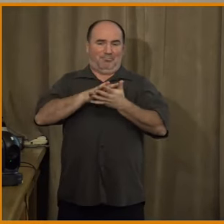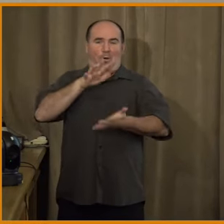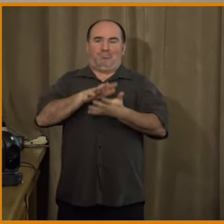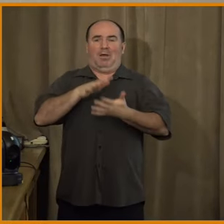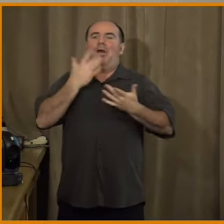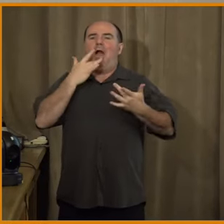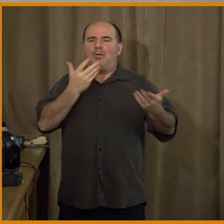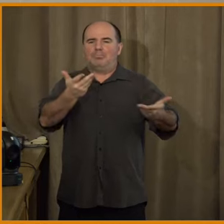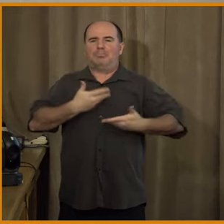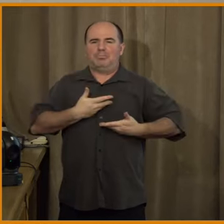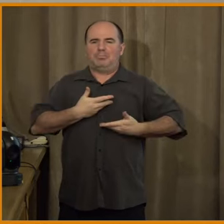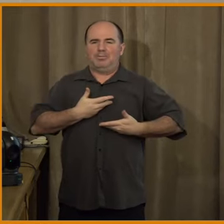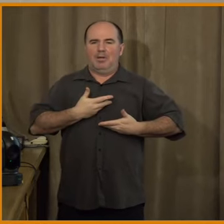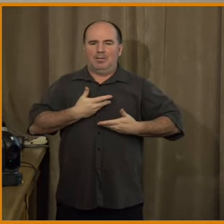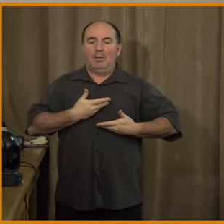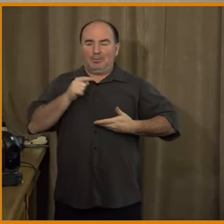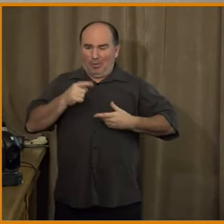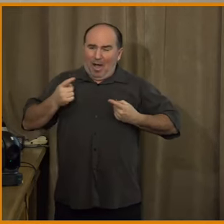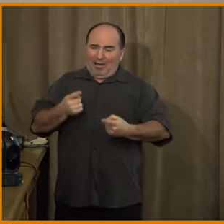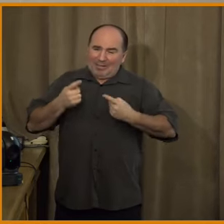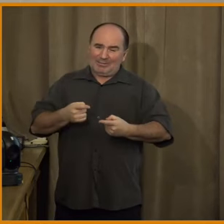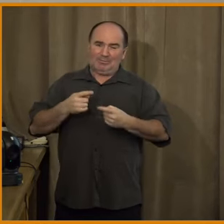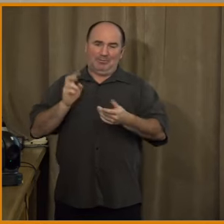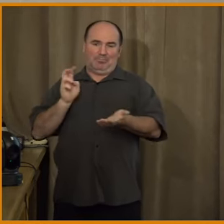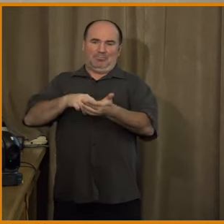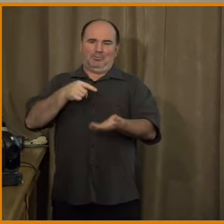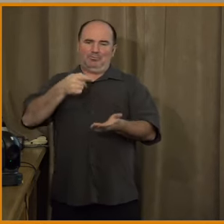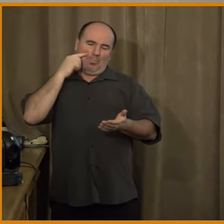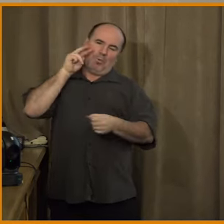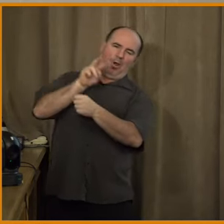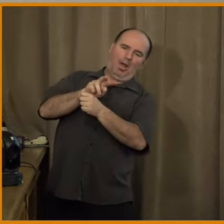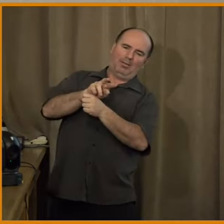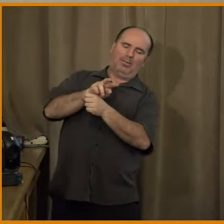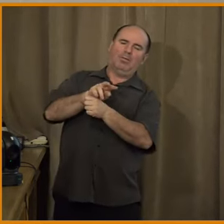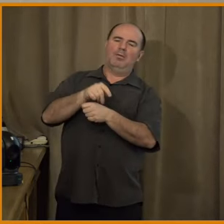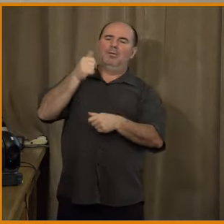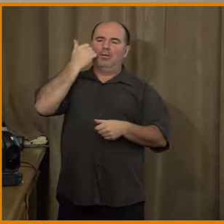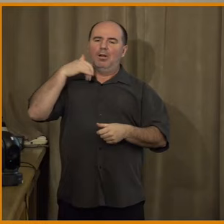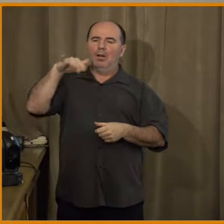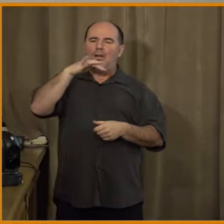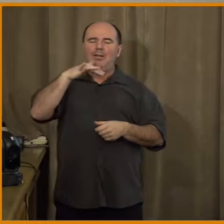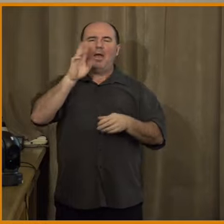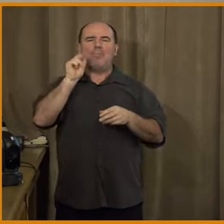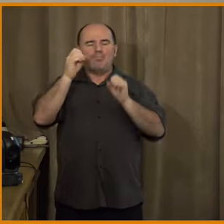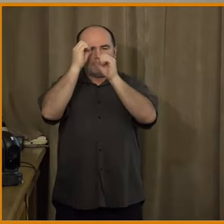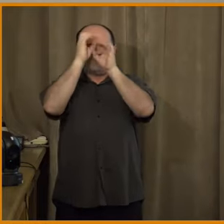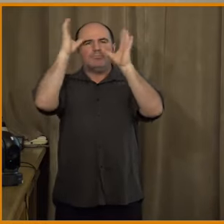agresivní, polarizující přístup určitěm lidem, který právě potvrzuje tu jejich představu, že ta